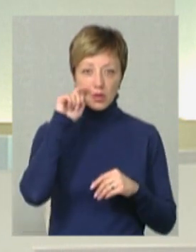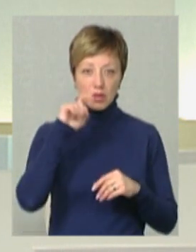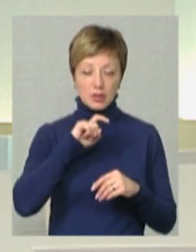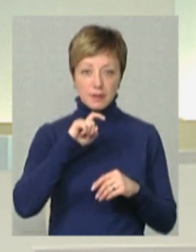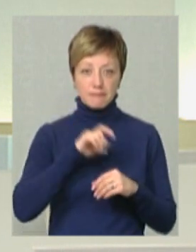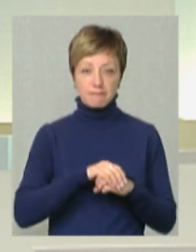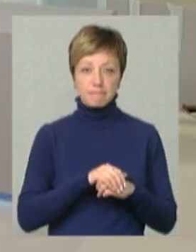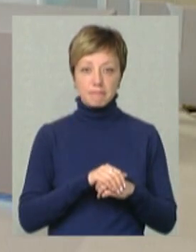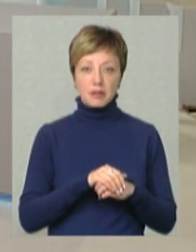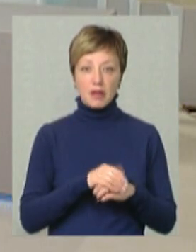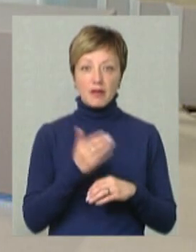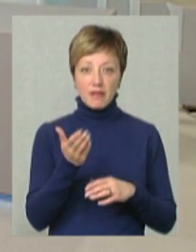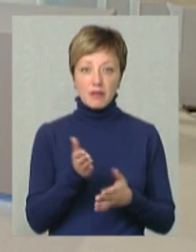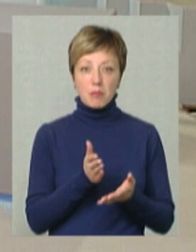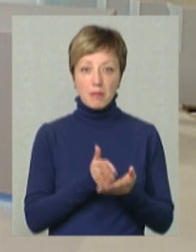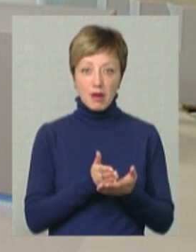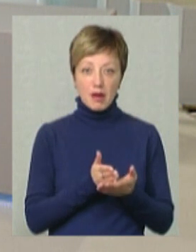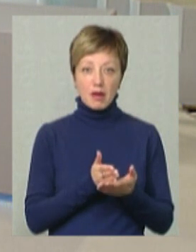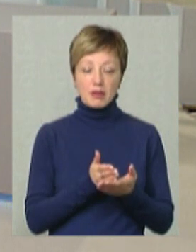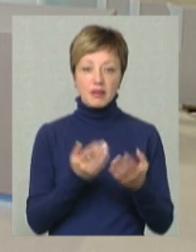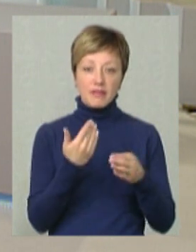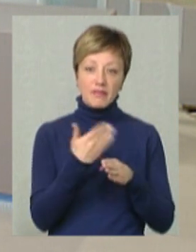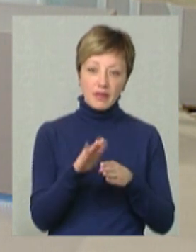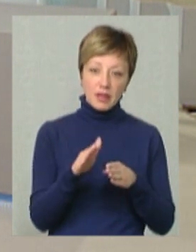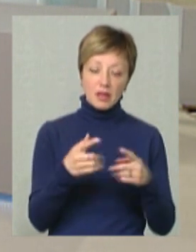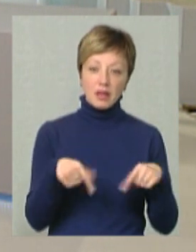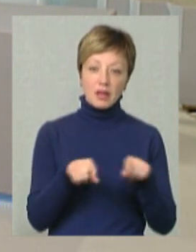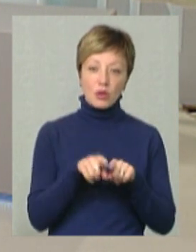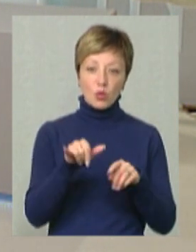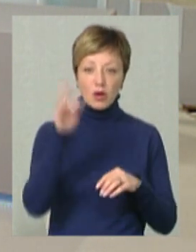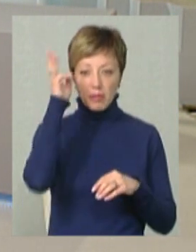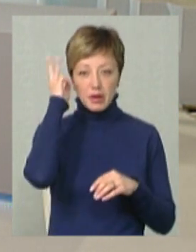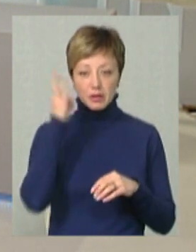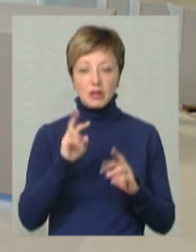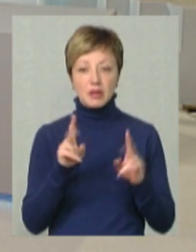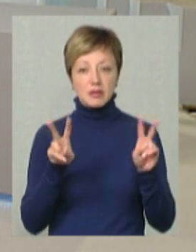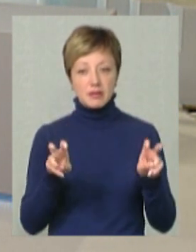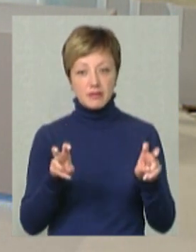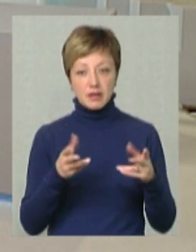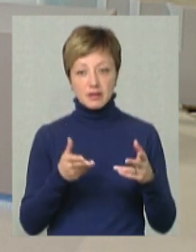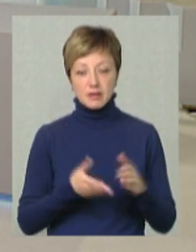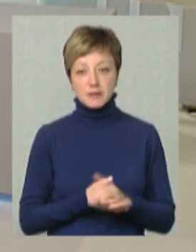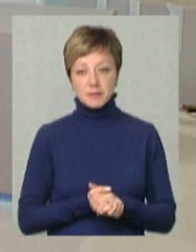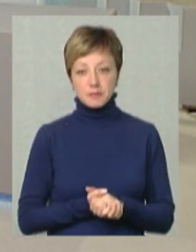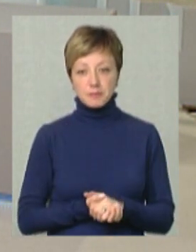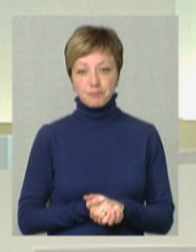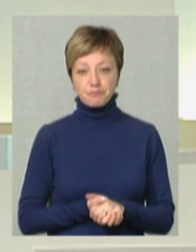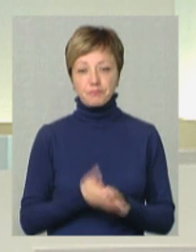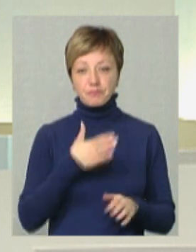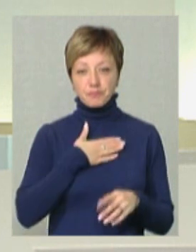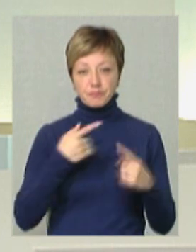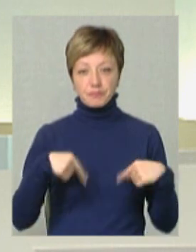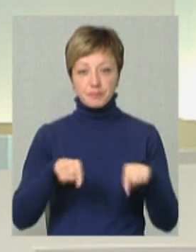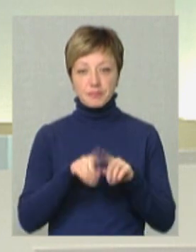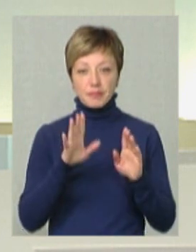Так, Ну, маєте філію, чи то як називається, у Хмельницькому? Наша філія у